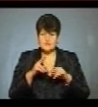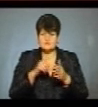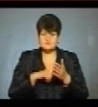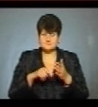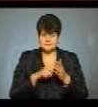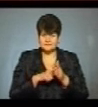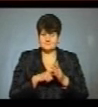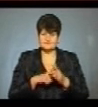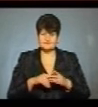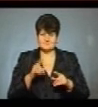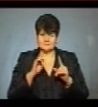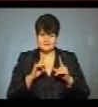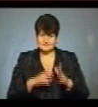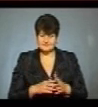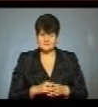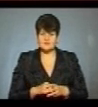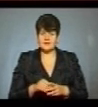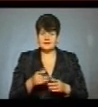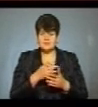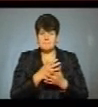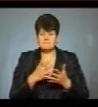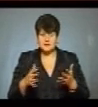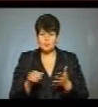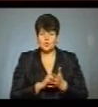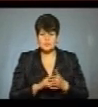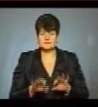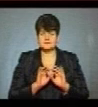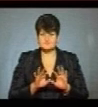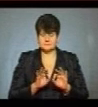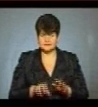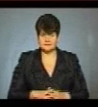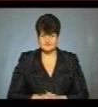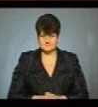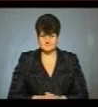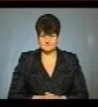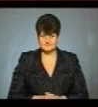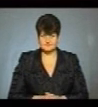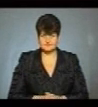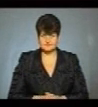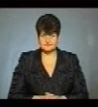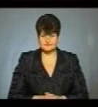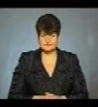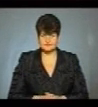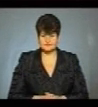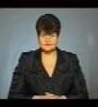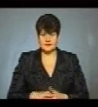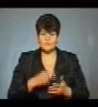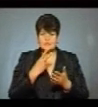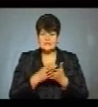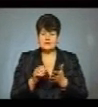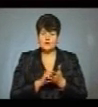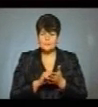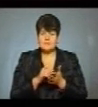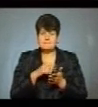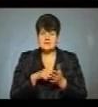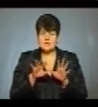голова Теребовлі Сергій Поперечний. Більше про документ розповість Соломія Струс. Репрезентували документ